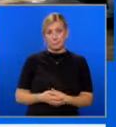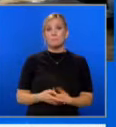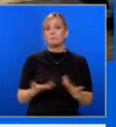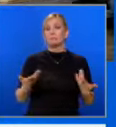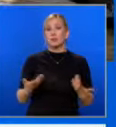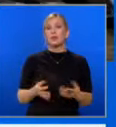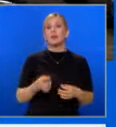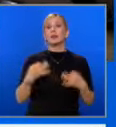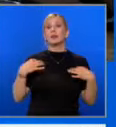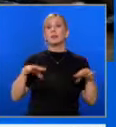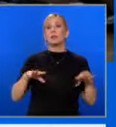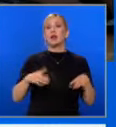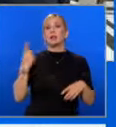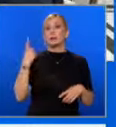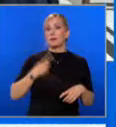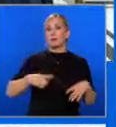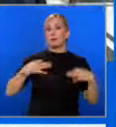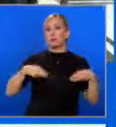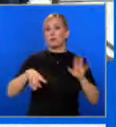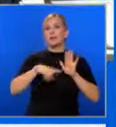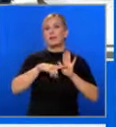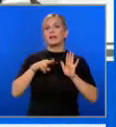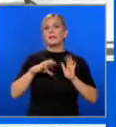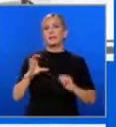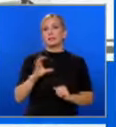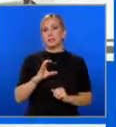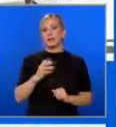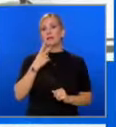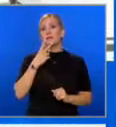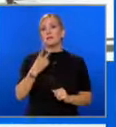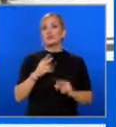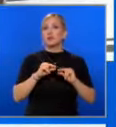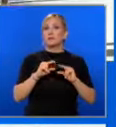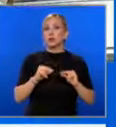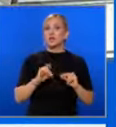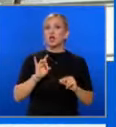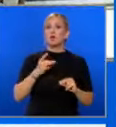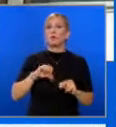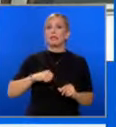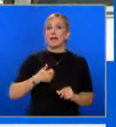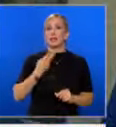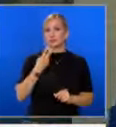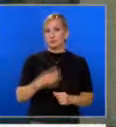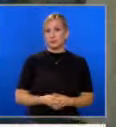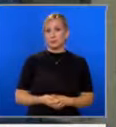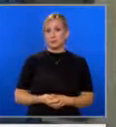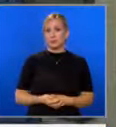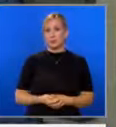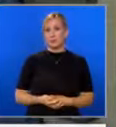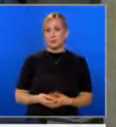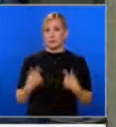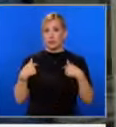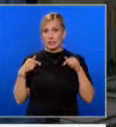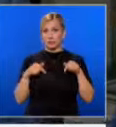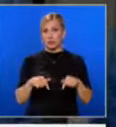именно Демокрация, права и свободи, тире ДПС, чуете какво каза Румен Иончев пред Милена Киевова? Тук